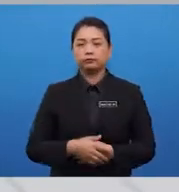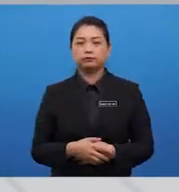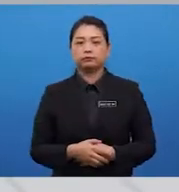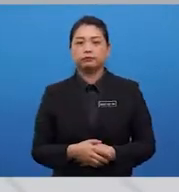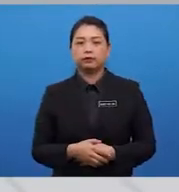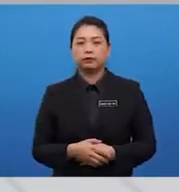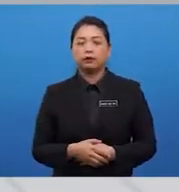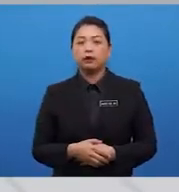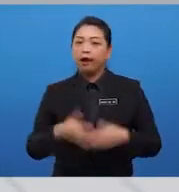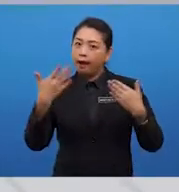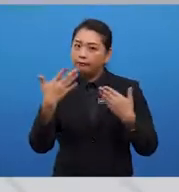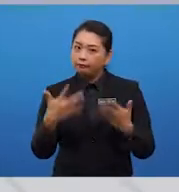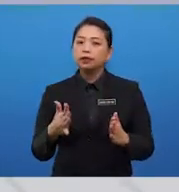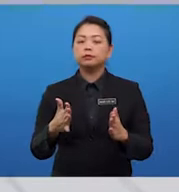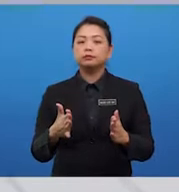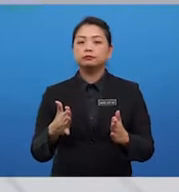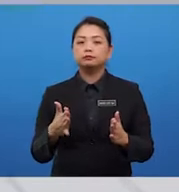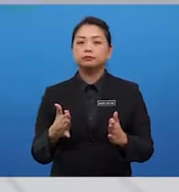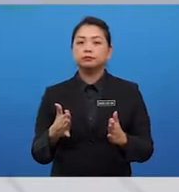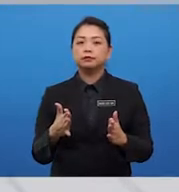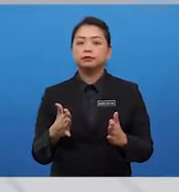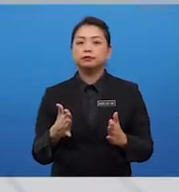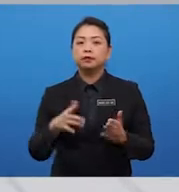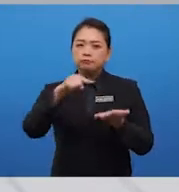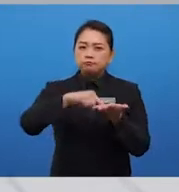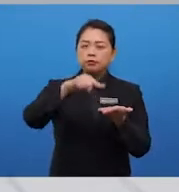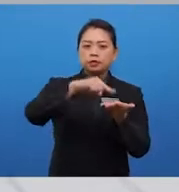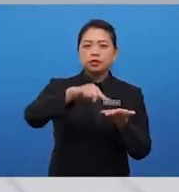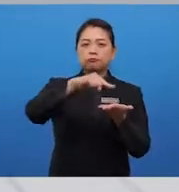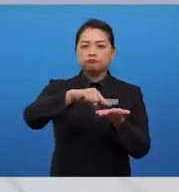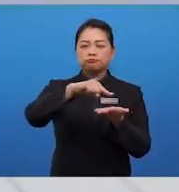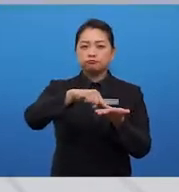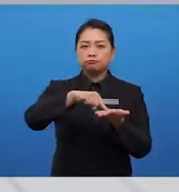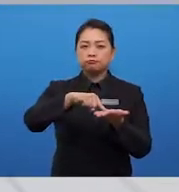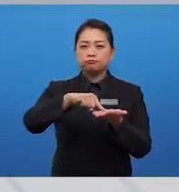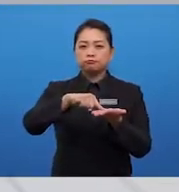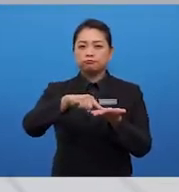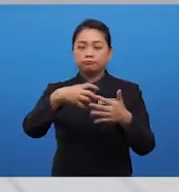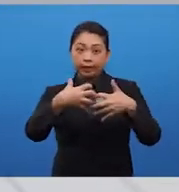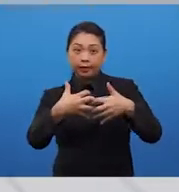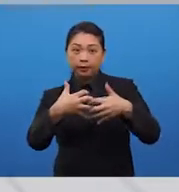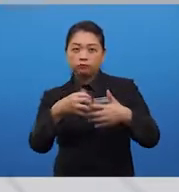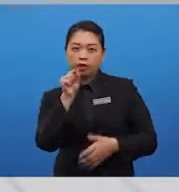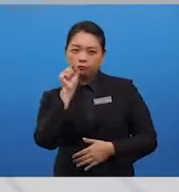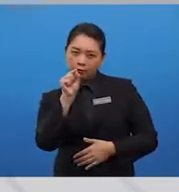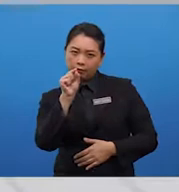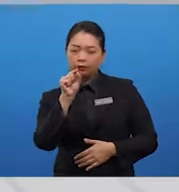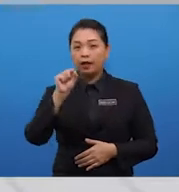Once you have done that, check for mechanics of writing, like your punctuations,